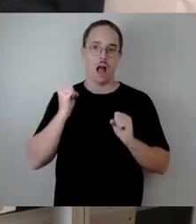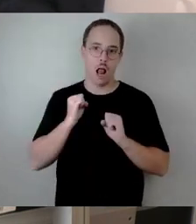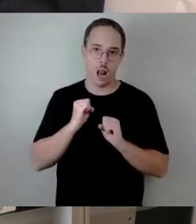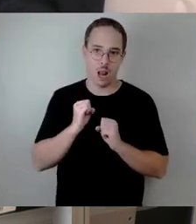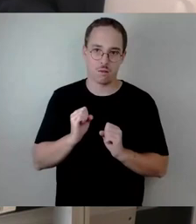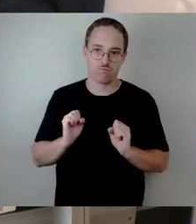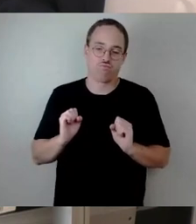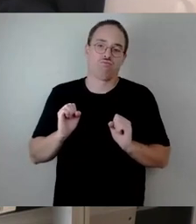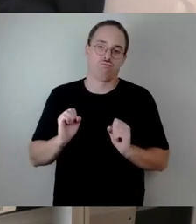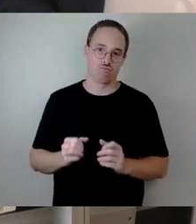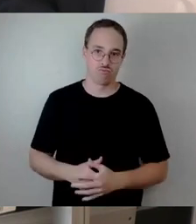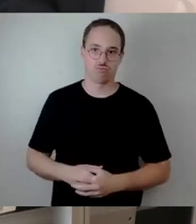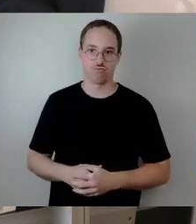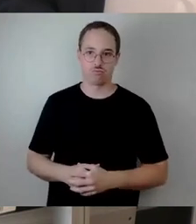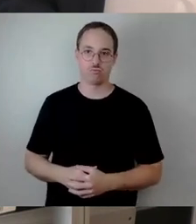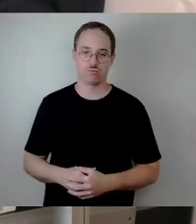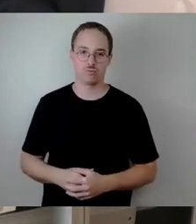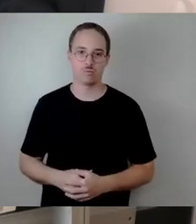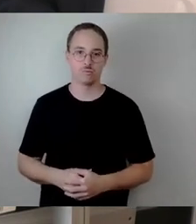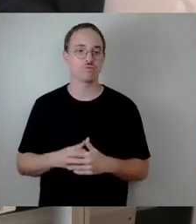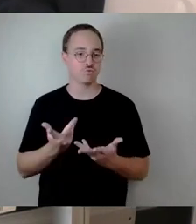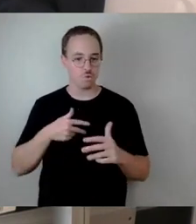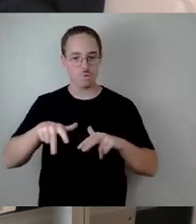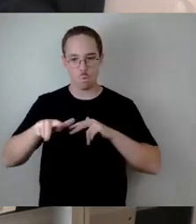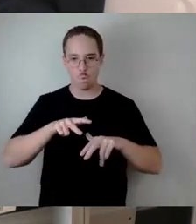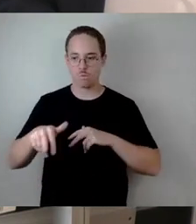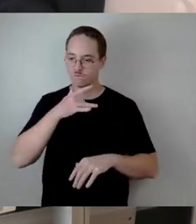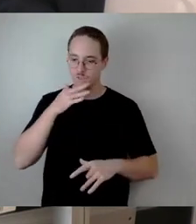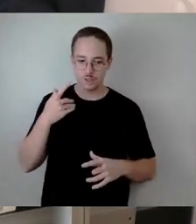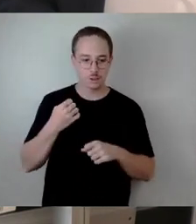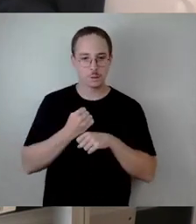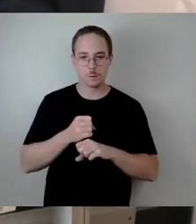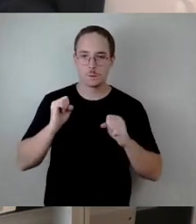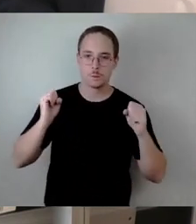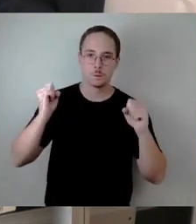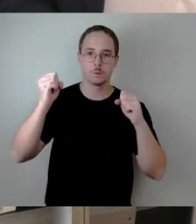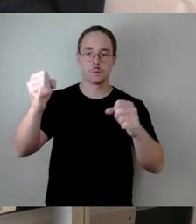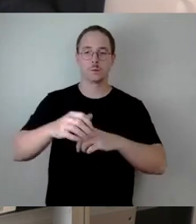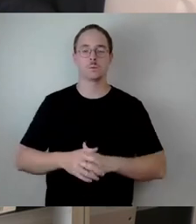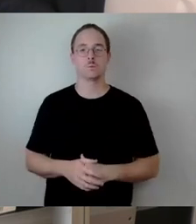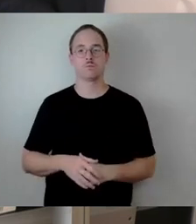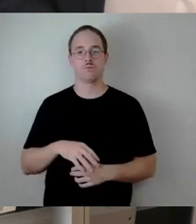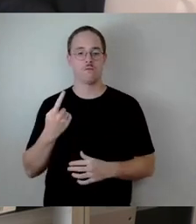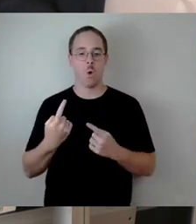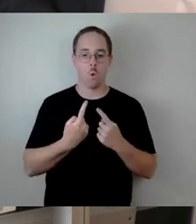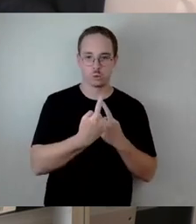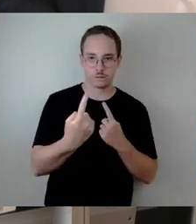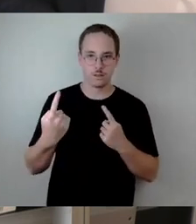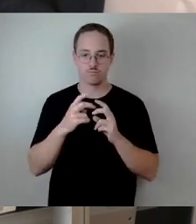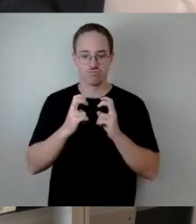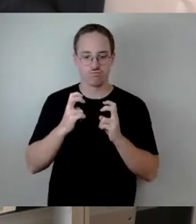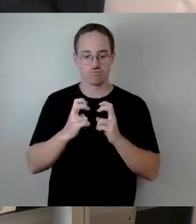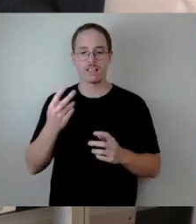Einsatzstellenorganisation. Wir sitzen in der Runde mit den unterschiedlichen Fachberatern, Einsatzleitern auch im Zwei-Stunden-Takt